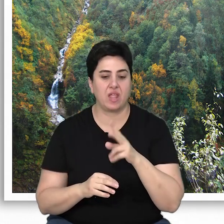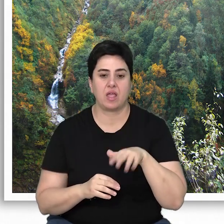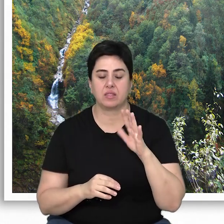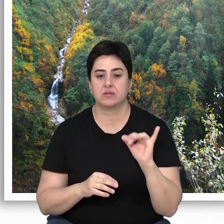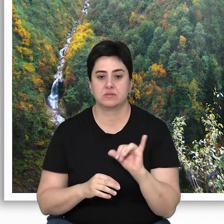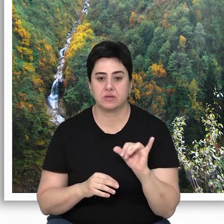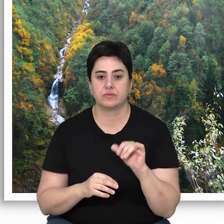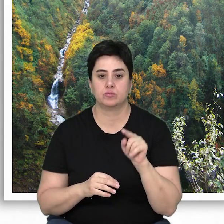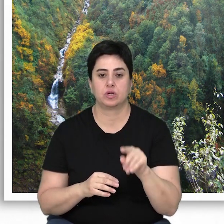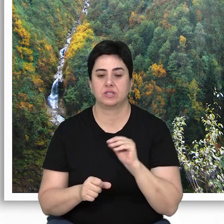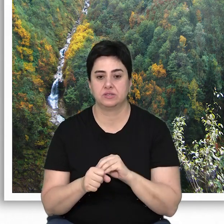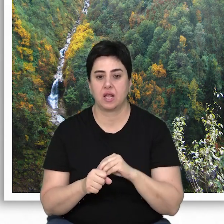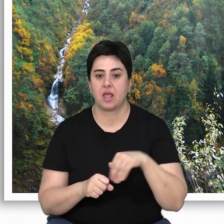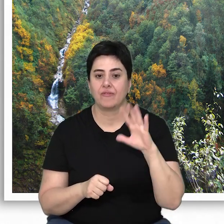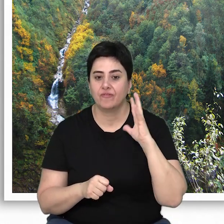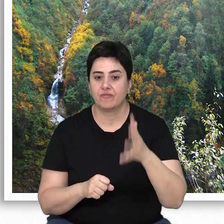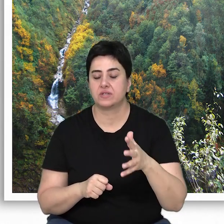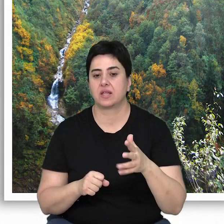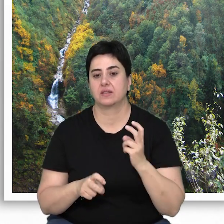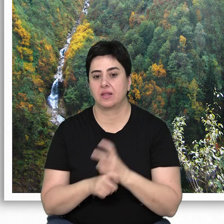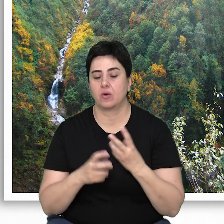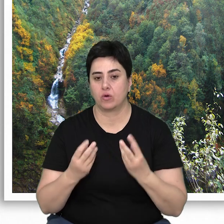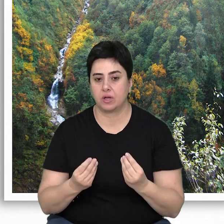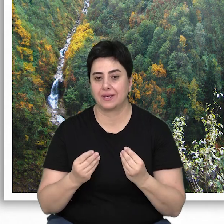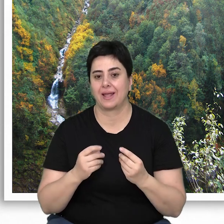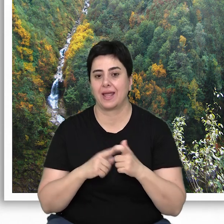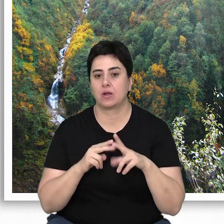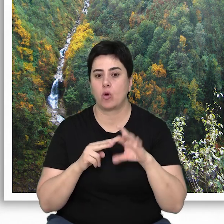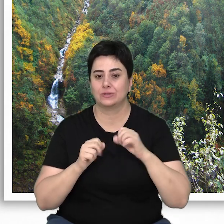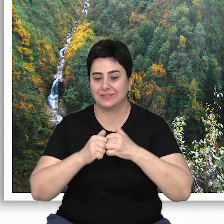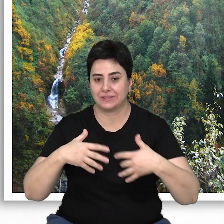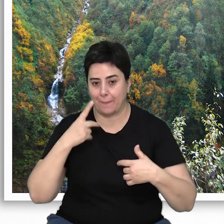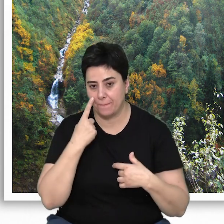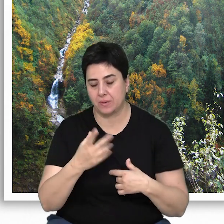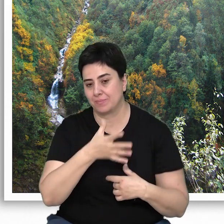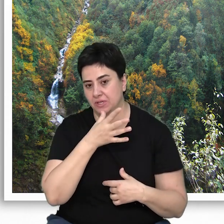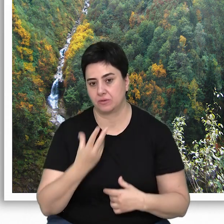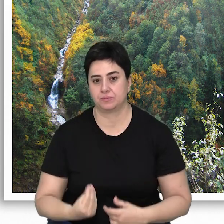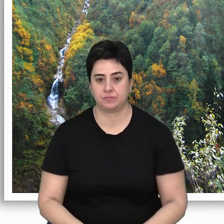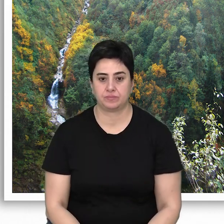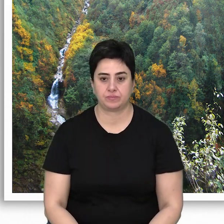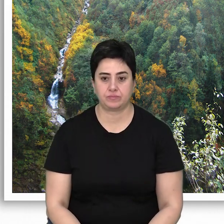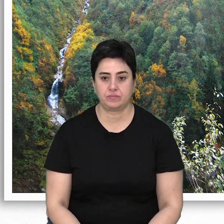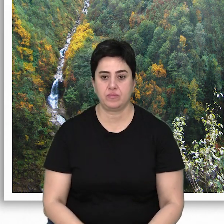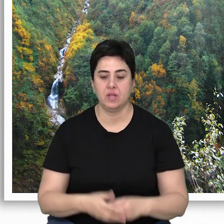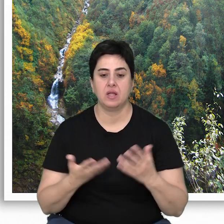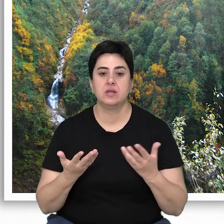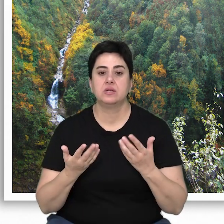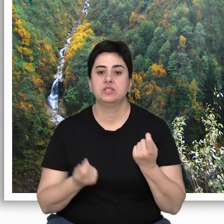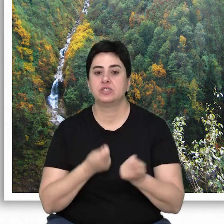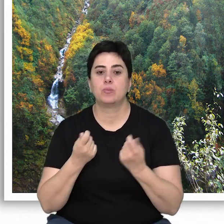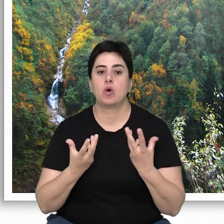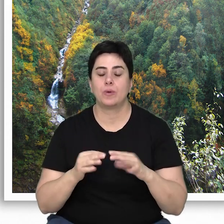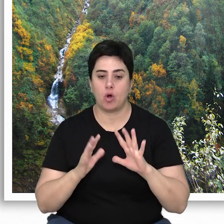yazık ki en hassas, buna karşılık en fazla tehdit altında olan ekosistemler olarak bilinmektedirler. Henüz